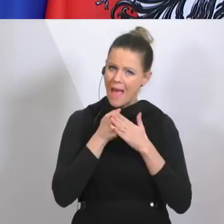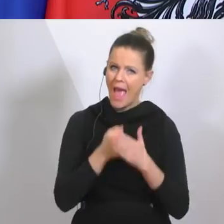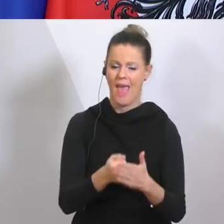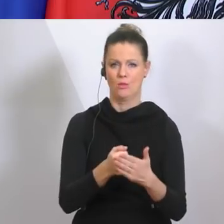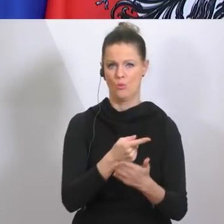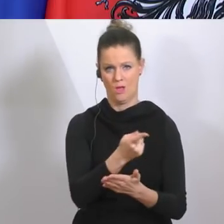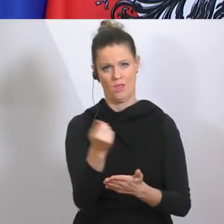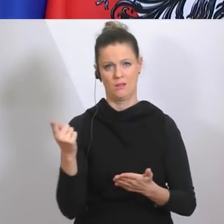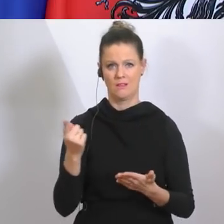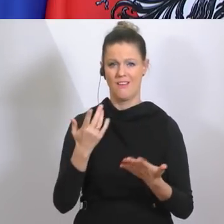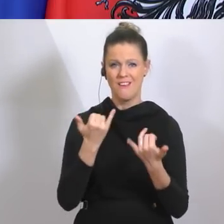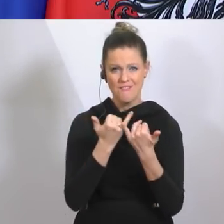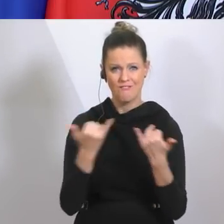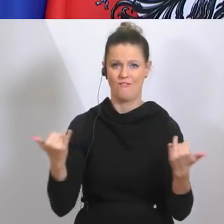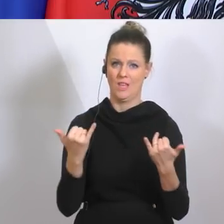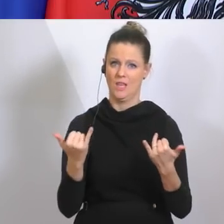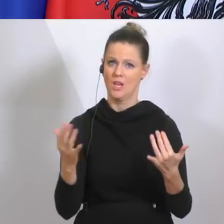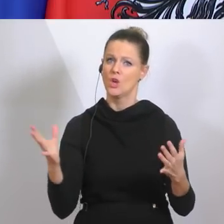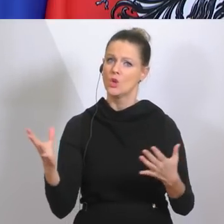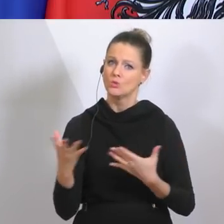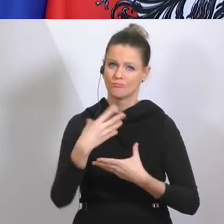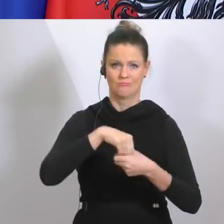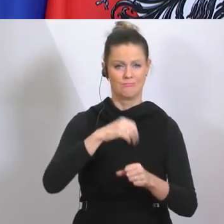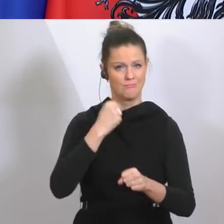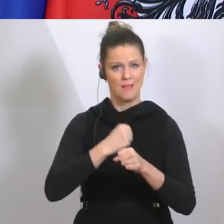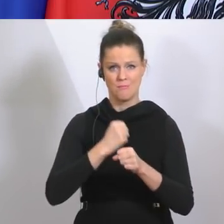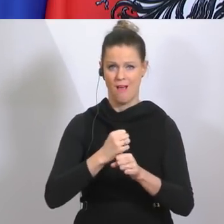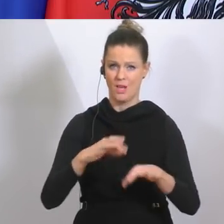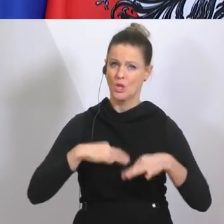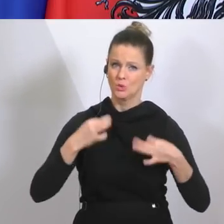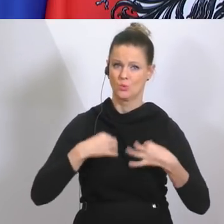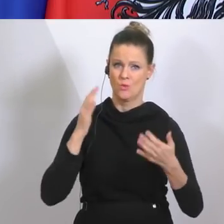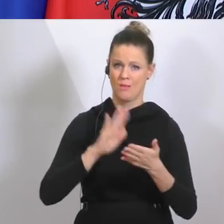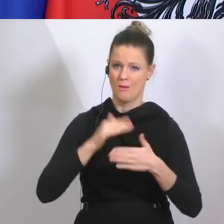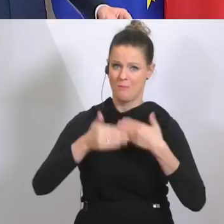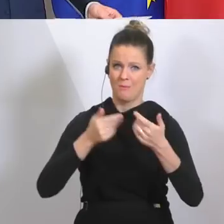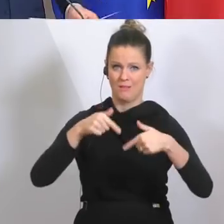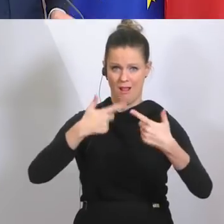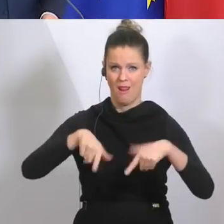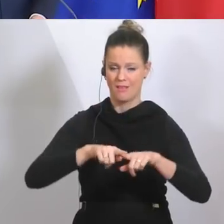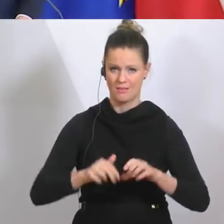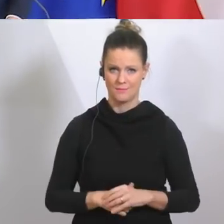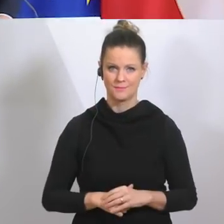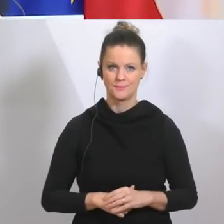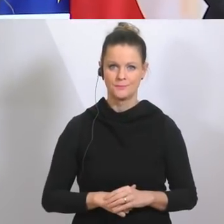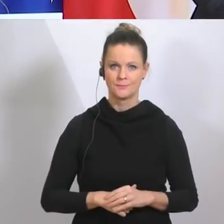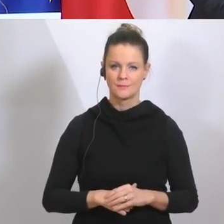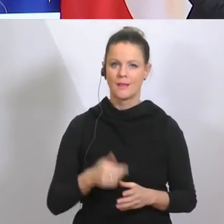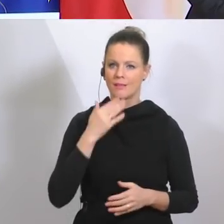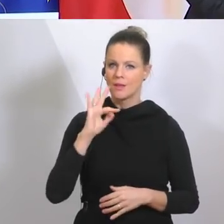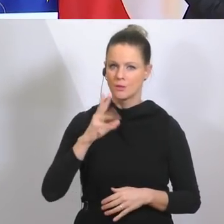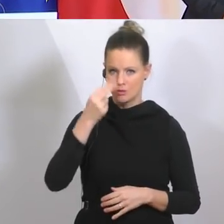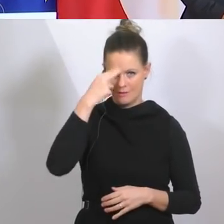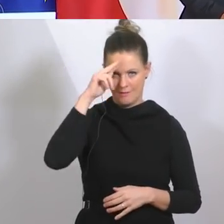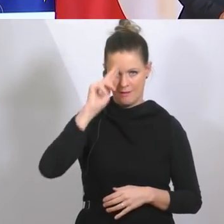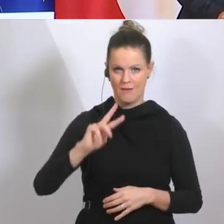Sie im Moment einen Beitrag zur Gesundheit in unserem Land leisten. Vielen Dank. Dankeschön, Herr Vizekanzler, bitte